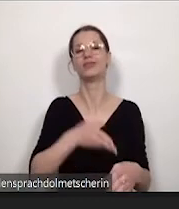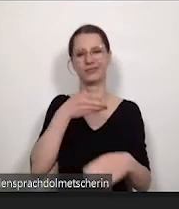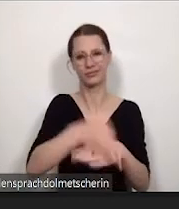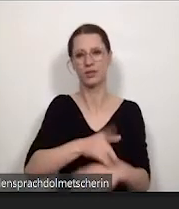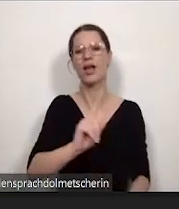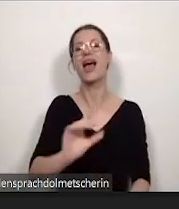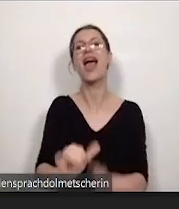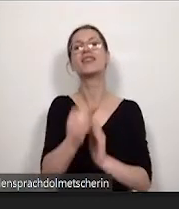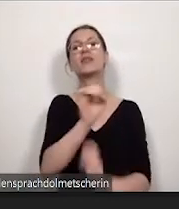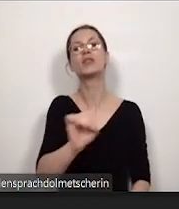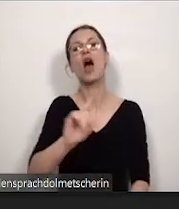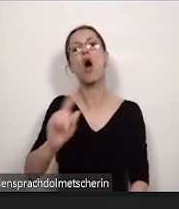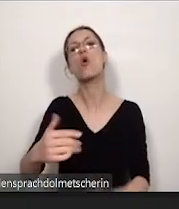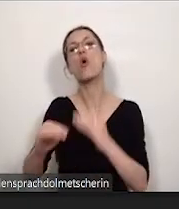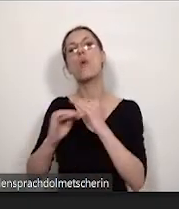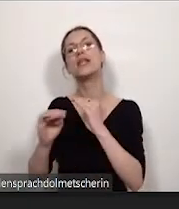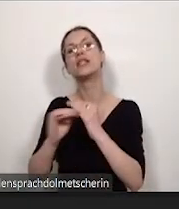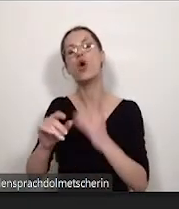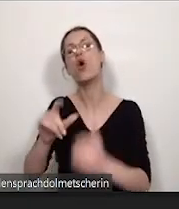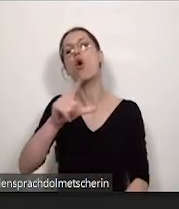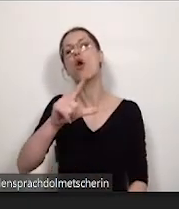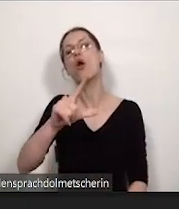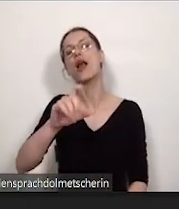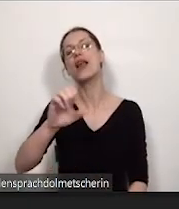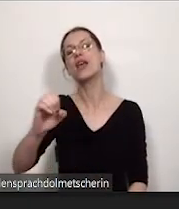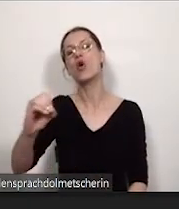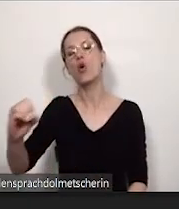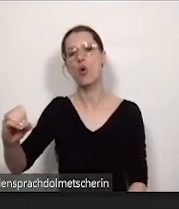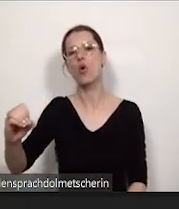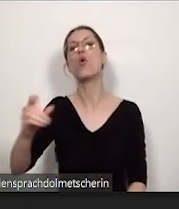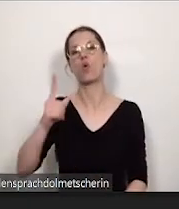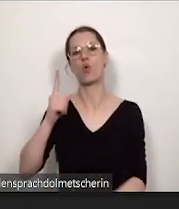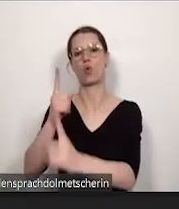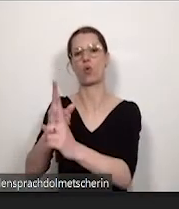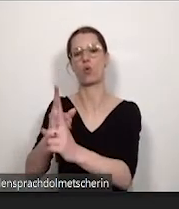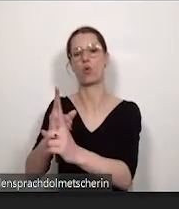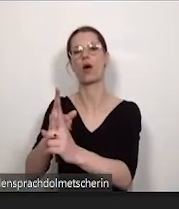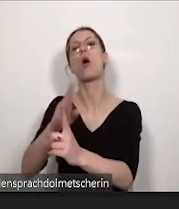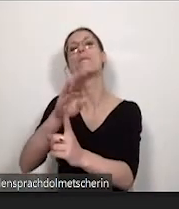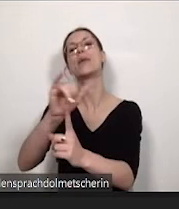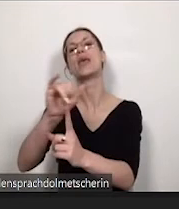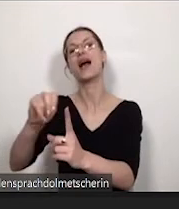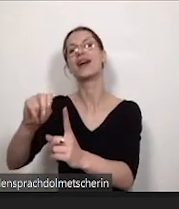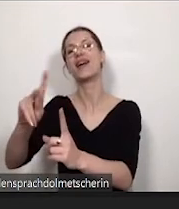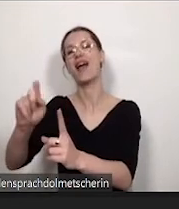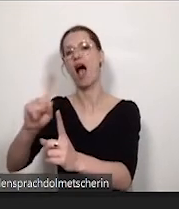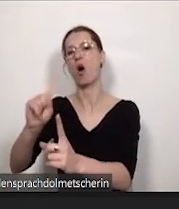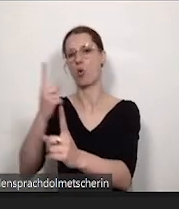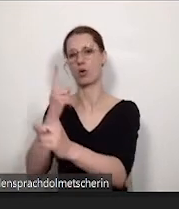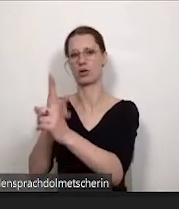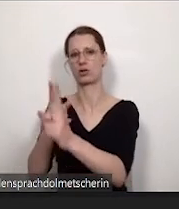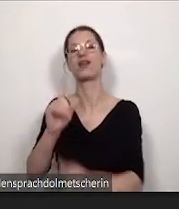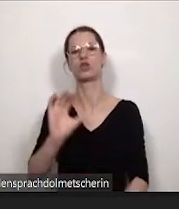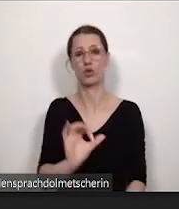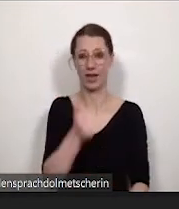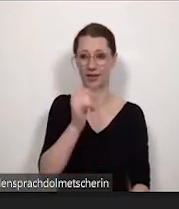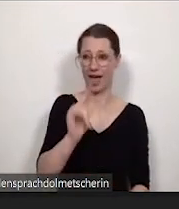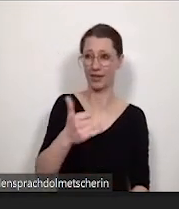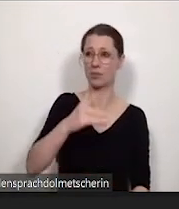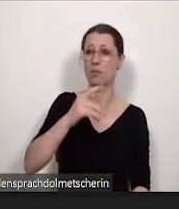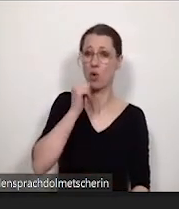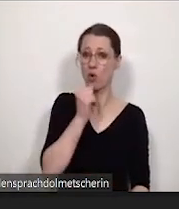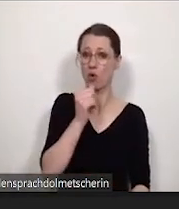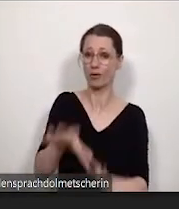Kommilitonen Leo, Priyanka und ihren Tutor Ludwig. Sie hat auch schon als Ersti direkt einen Job ergattert und hat deswegen den